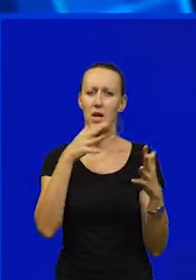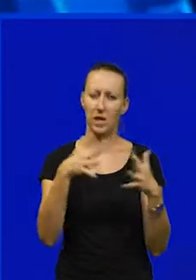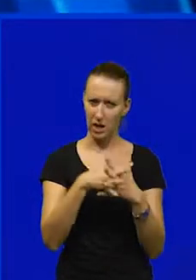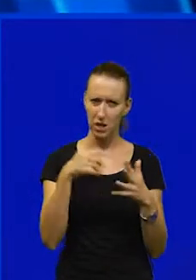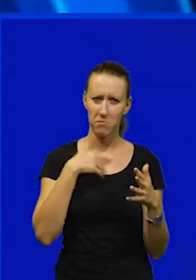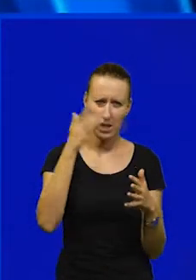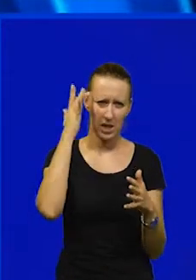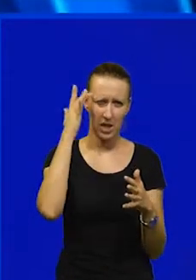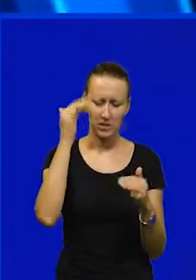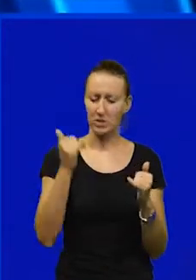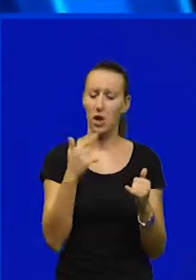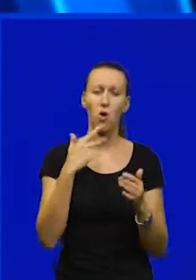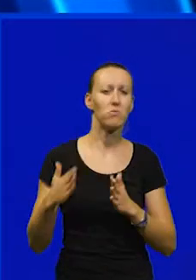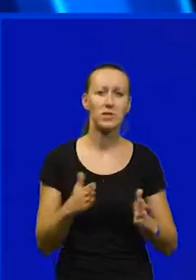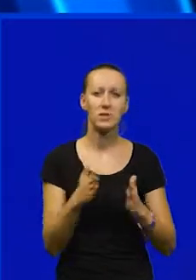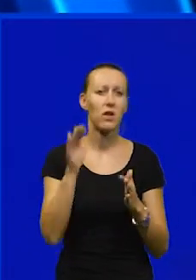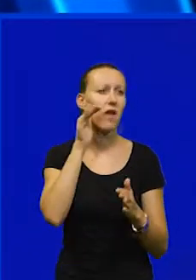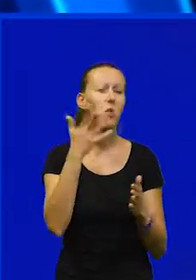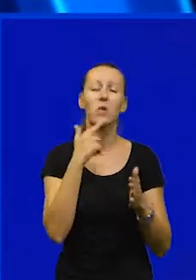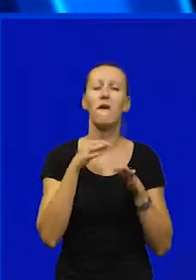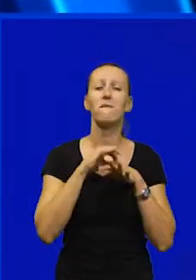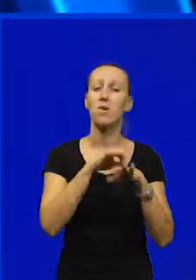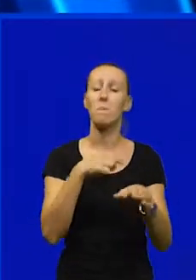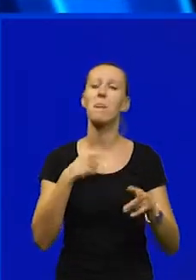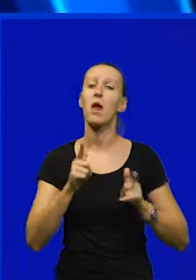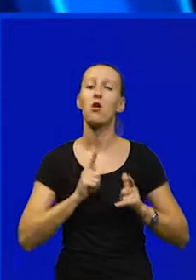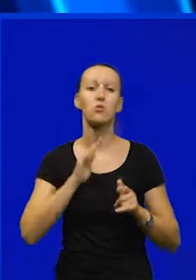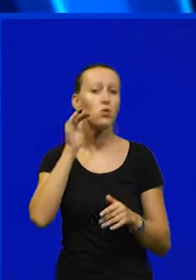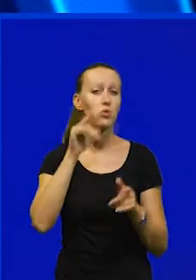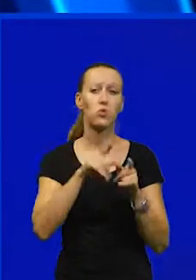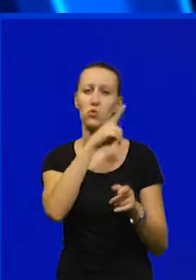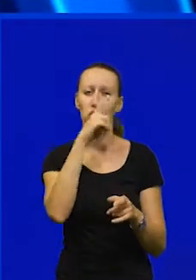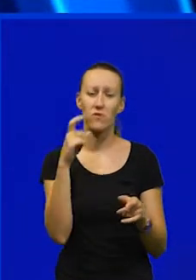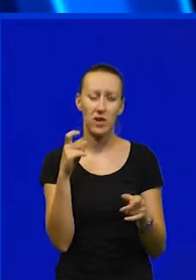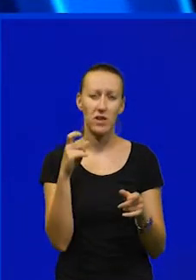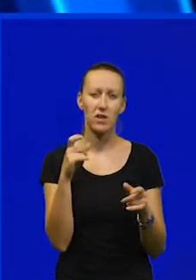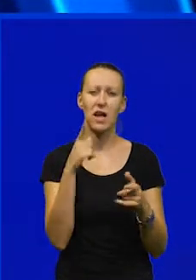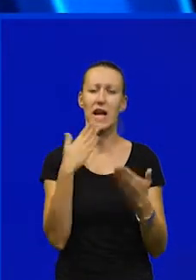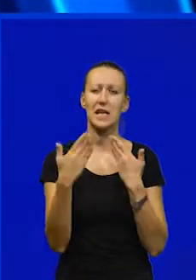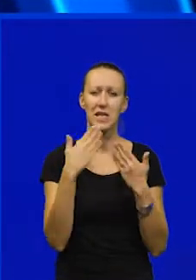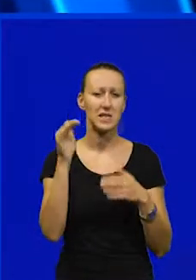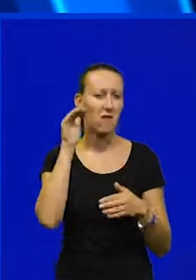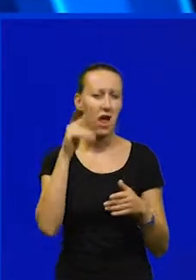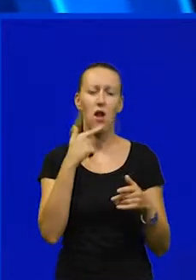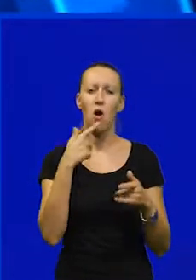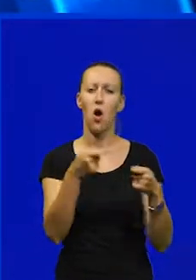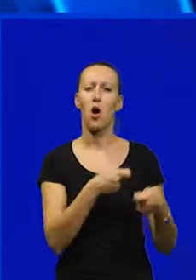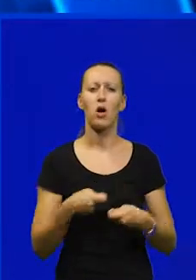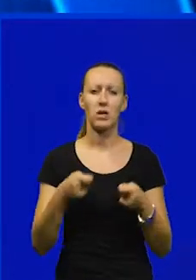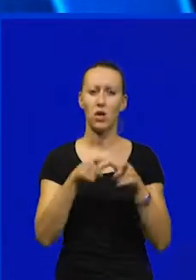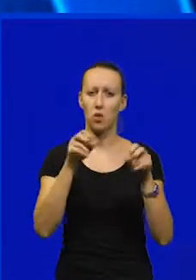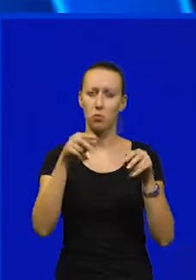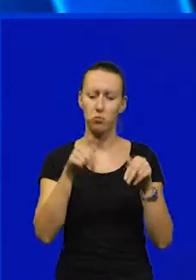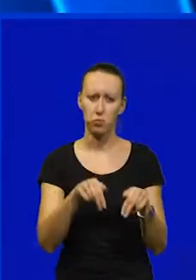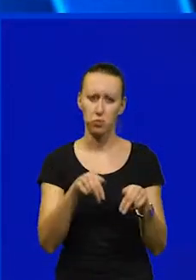Ne znamo u stvari u kom smjeru vlada ide i to očekujemo čut u četvrtak na sjednici vlade koja je organizirana u